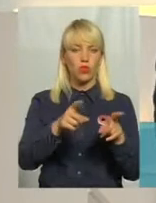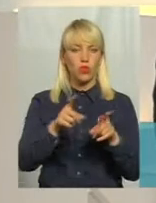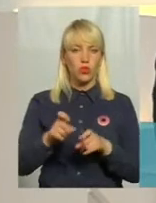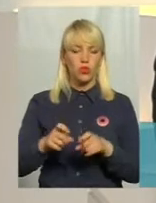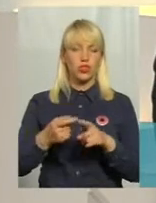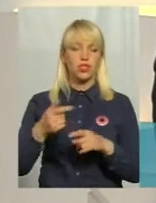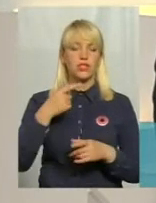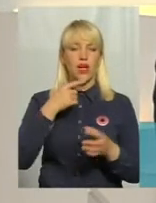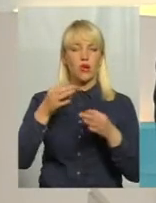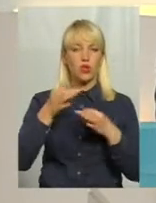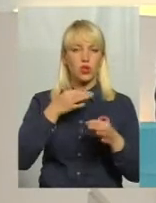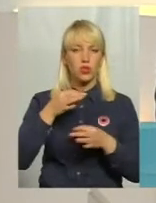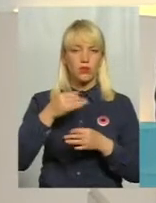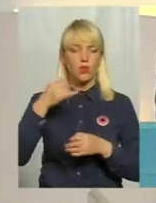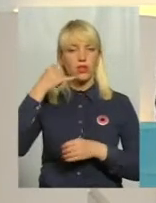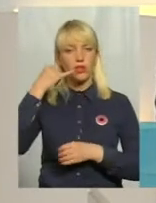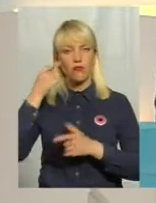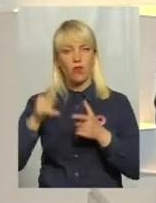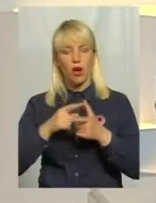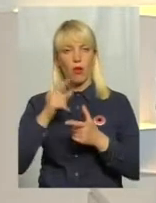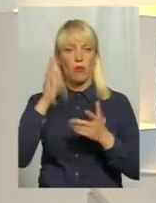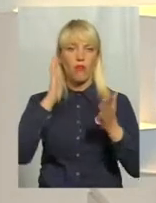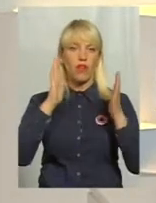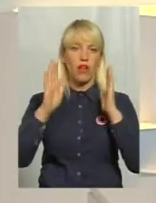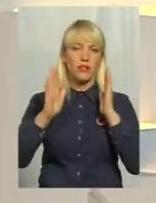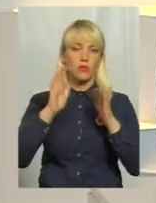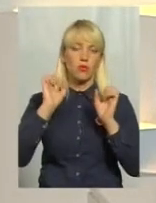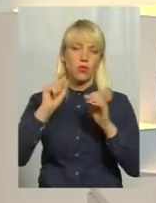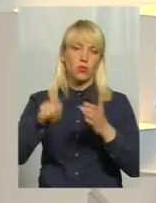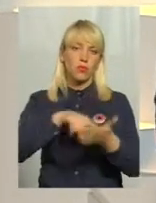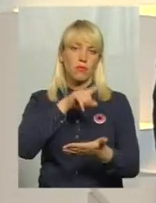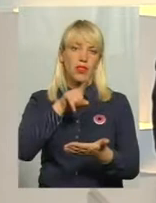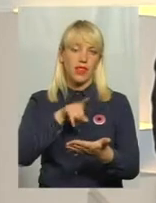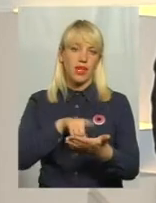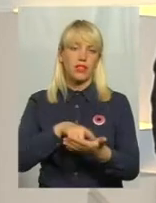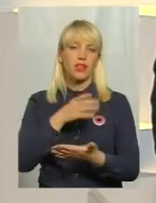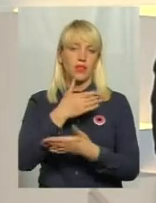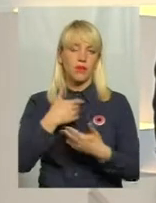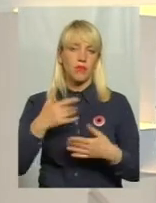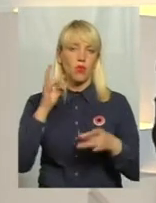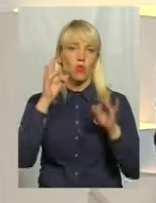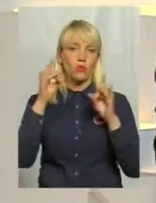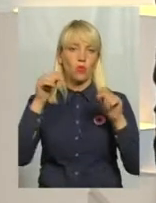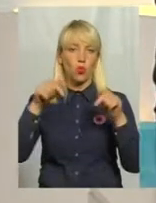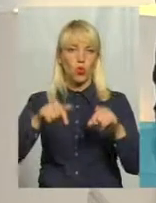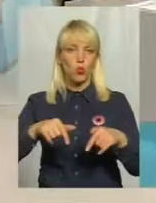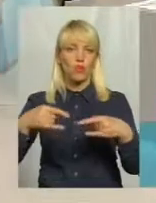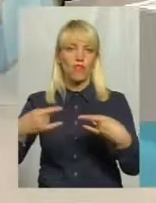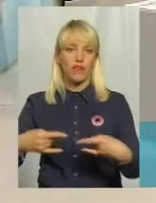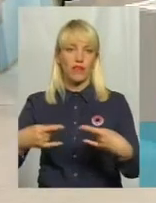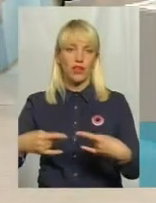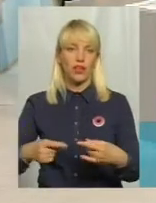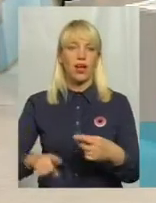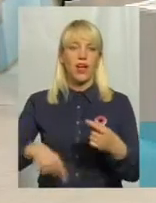сторінці у Фейсбук під трансляцією. Задавайте ваше питання і ми озвучимо їх тут у ефірі. Пане Андрії, а моє